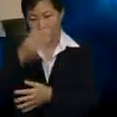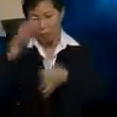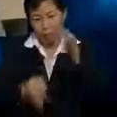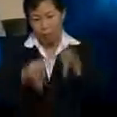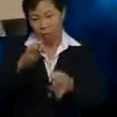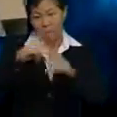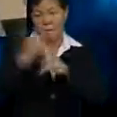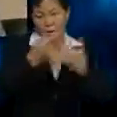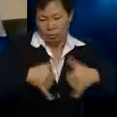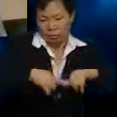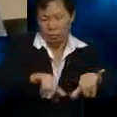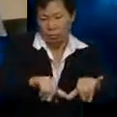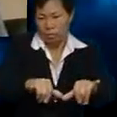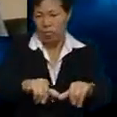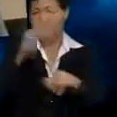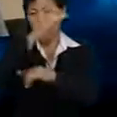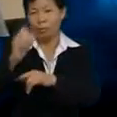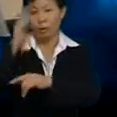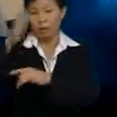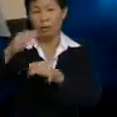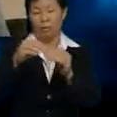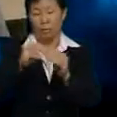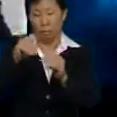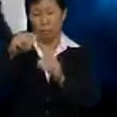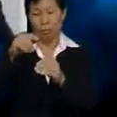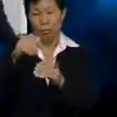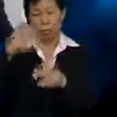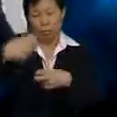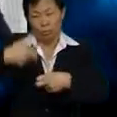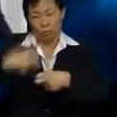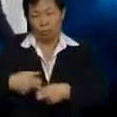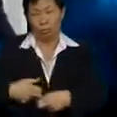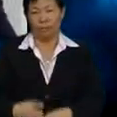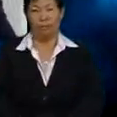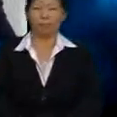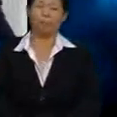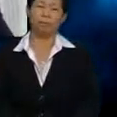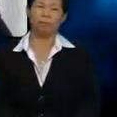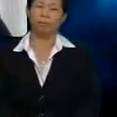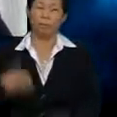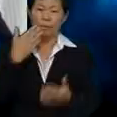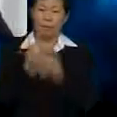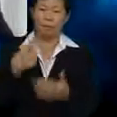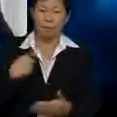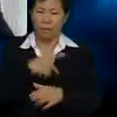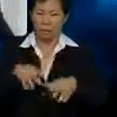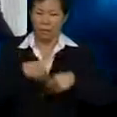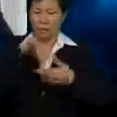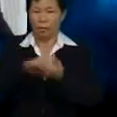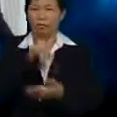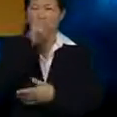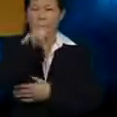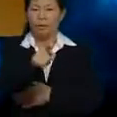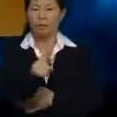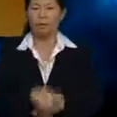keadaan ni berterusan Syarikat akan menjadi semakin tenat Baiklah Kita semua kena terima Itulah hakikatnya